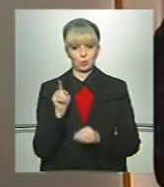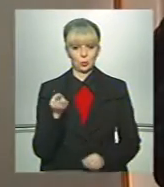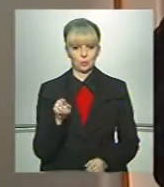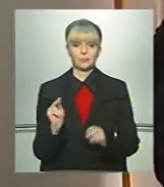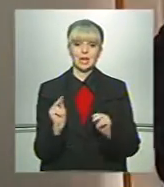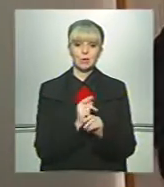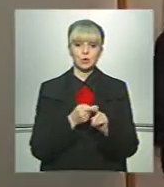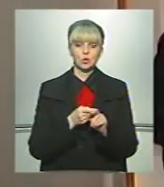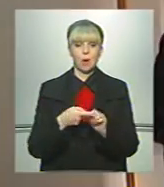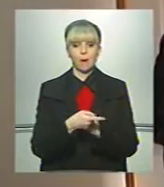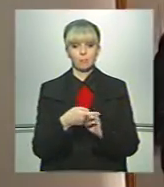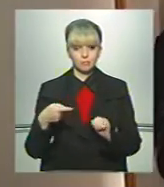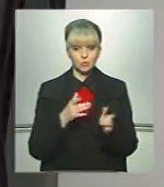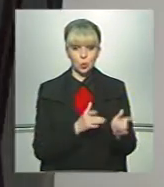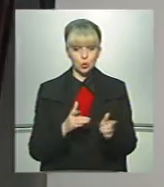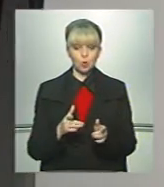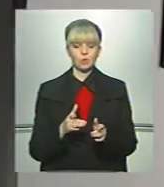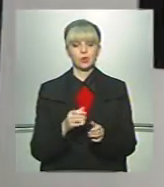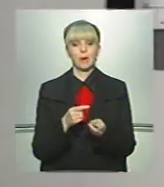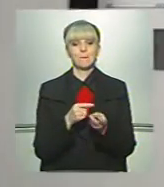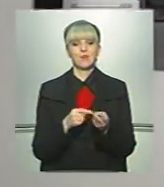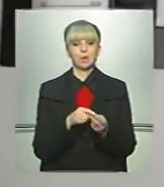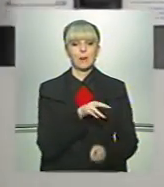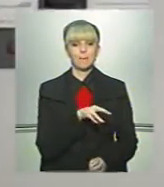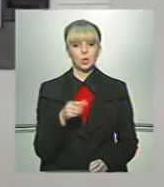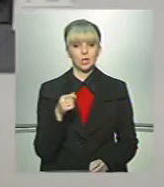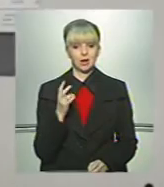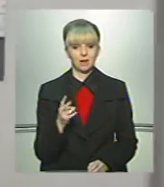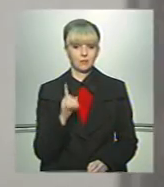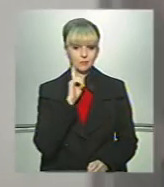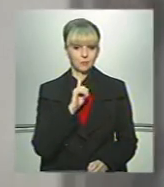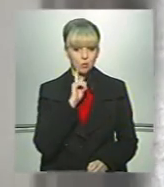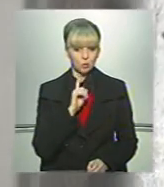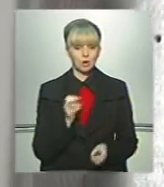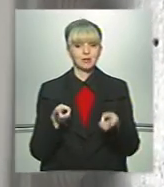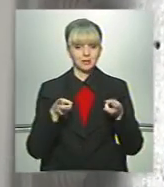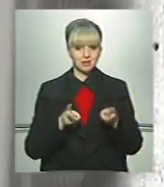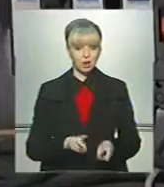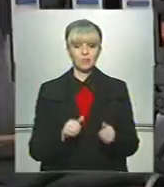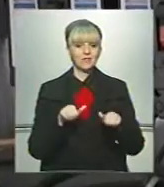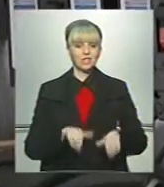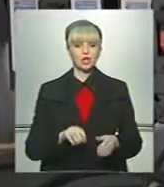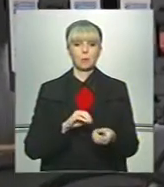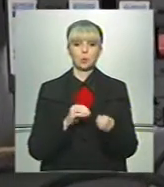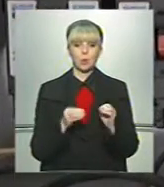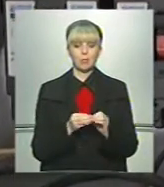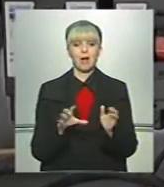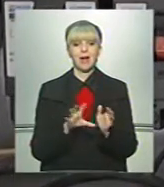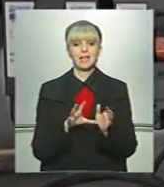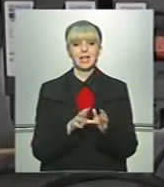Ремонт цього поверху гуртожитка обійшовся у півтора мільйона гривень. Поки що залишилась невирішеною проблема